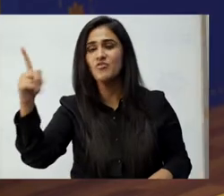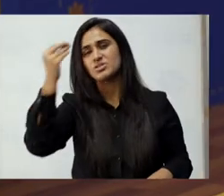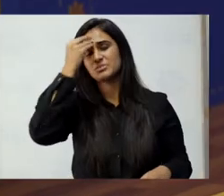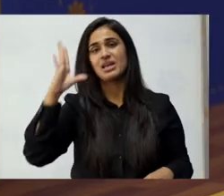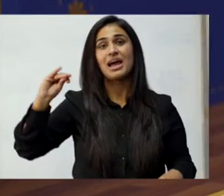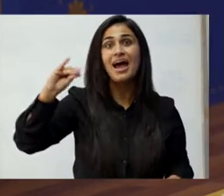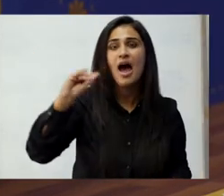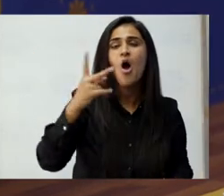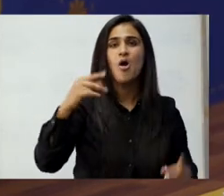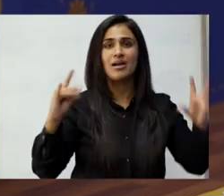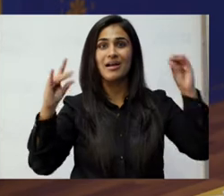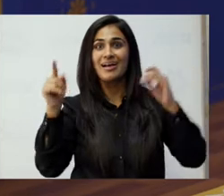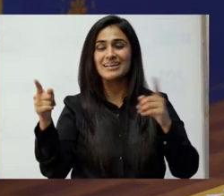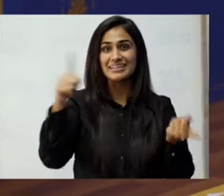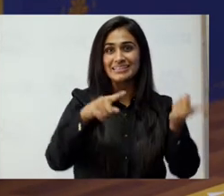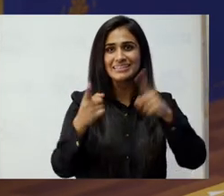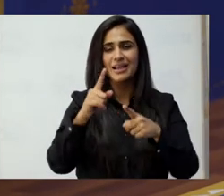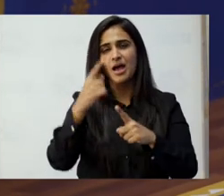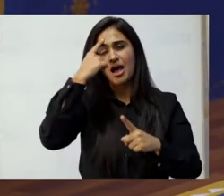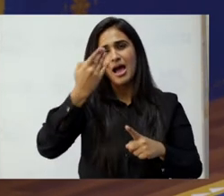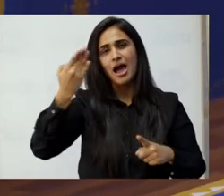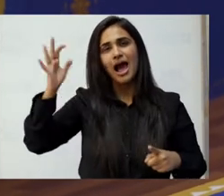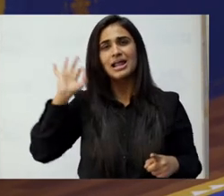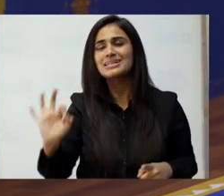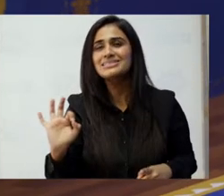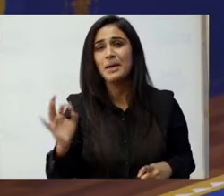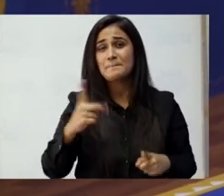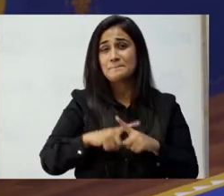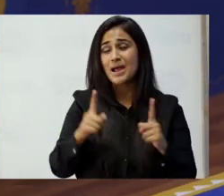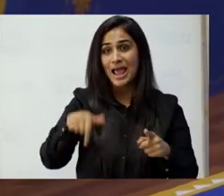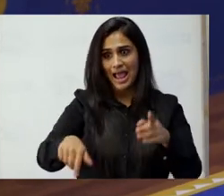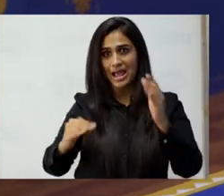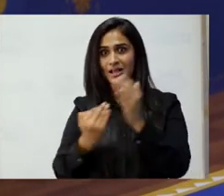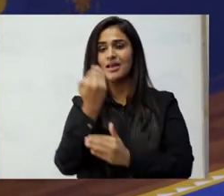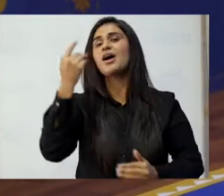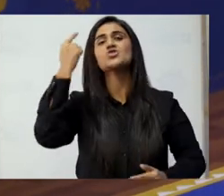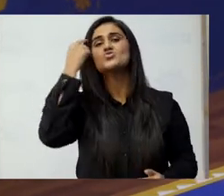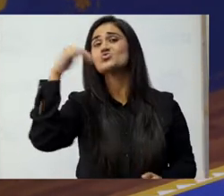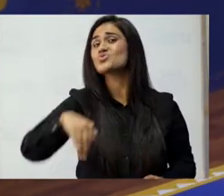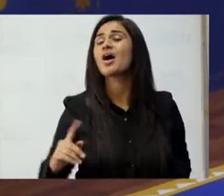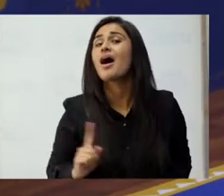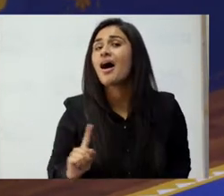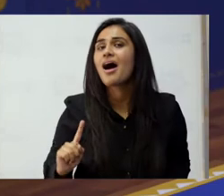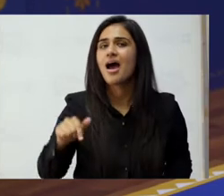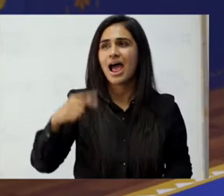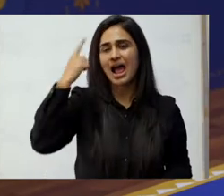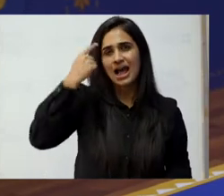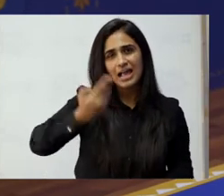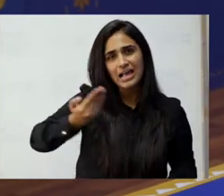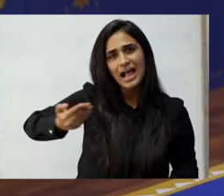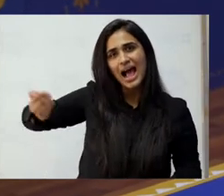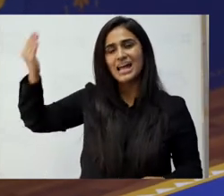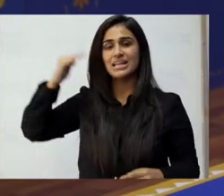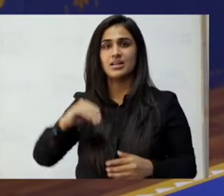وہ ہیں پپٹچئر اور پپٹچ کے ذریعے وہ بہت مزدار کہانیاں سناتی ہیں مگر اس بار انہوں نے یہ